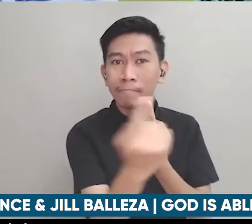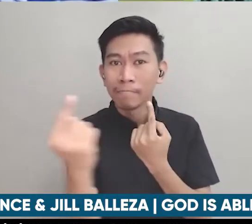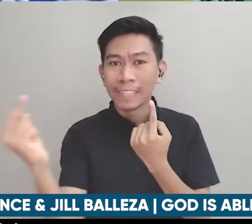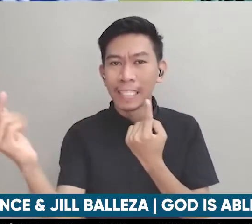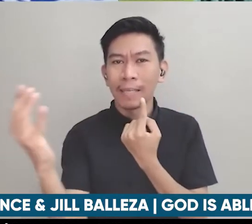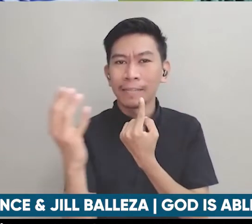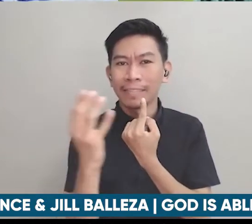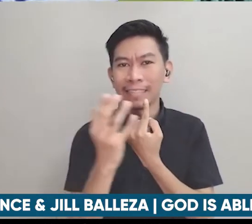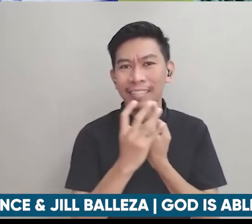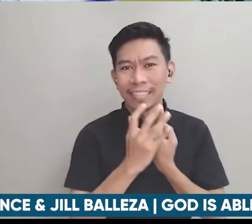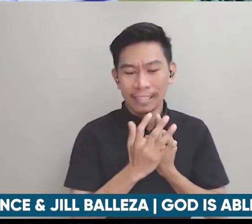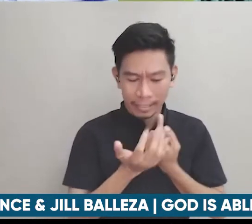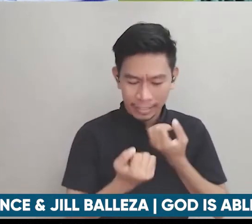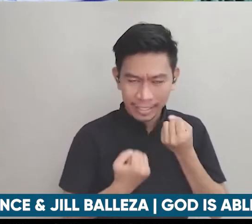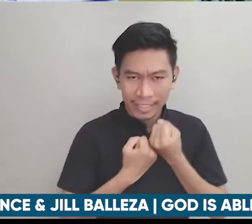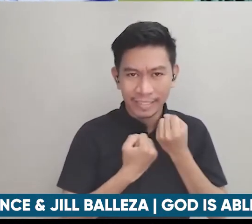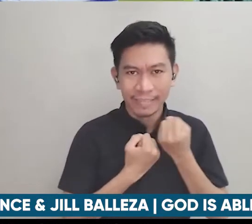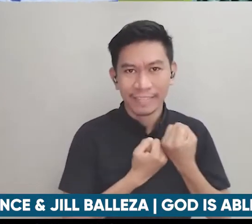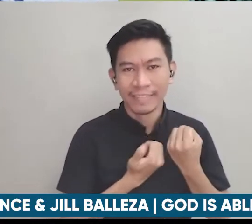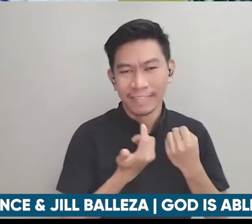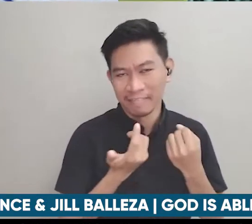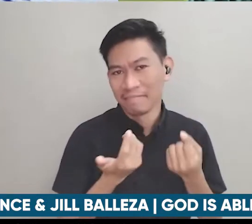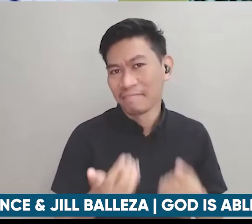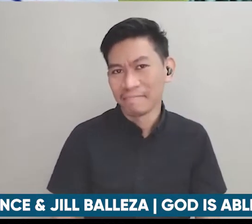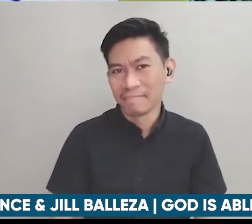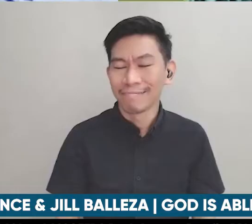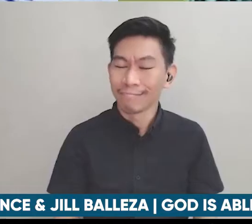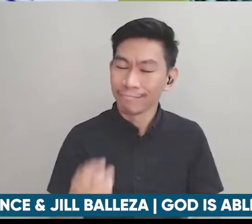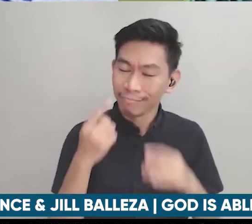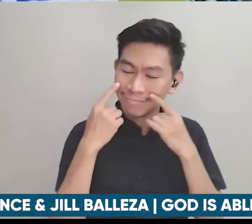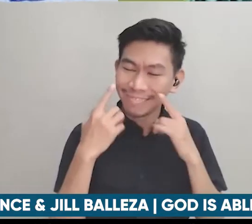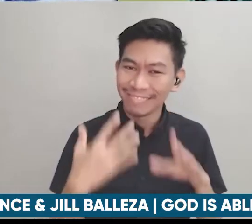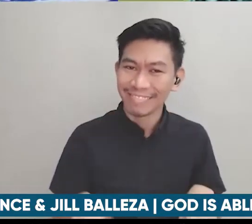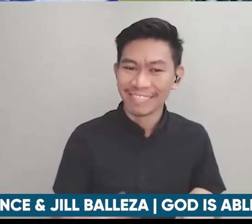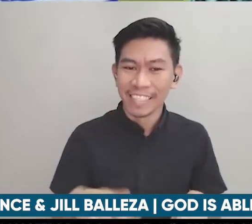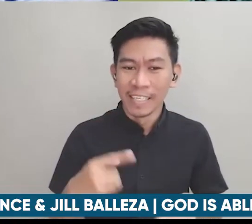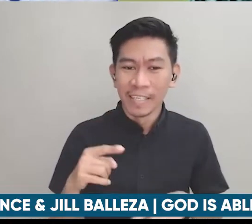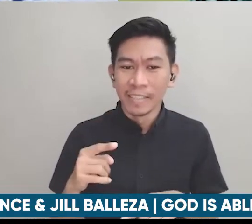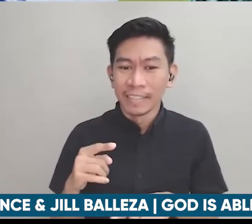make it happen for you and you will be amazed of